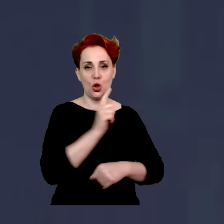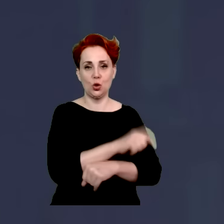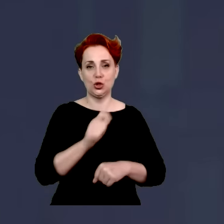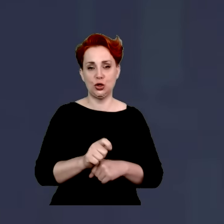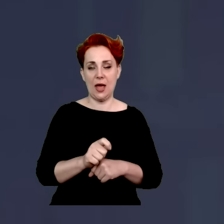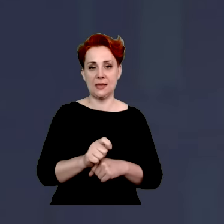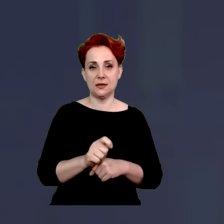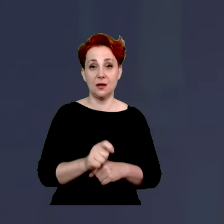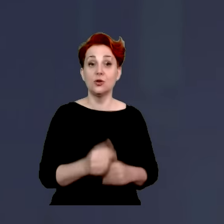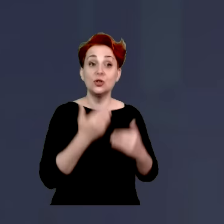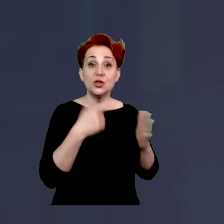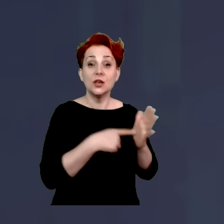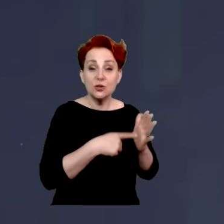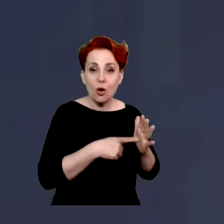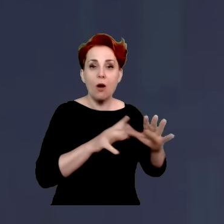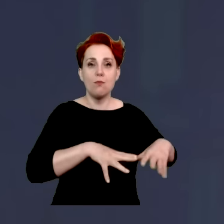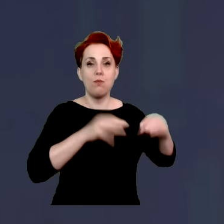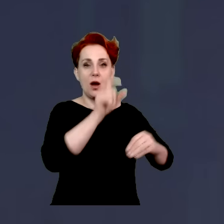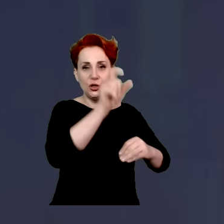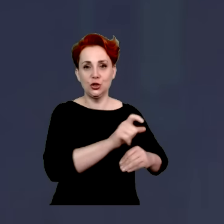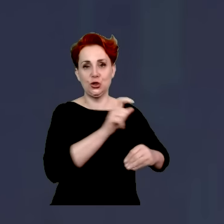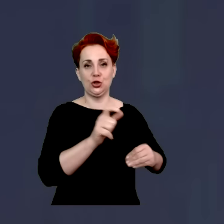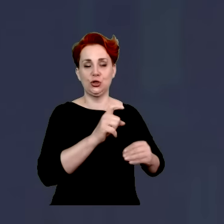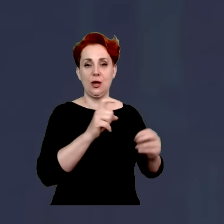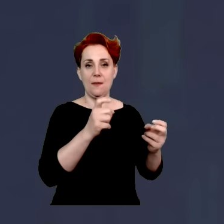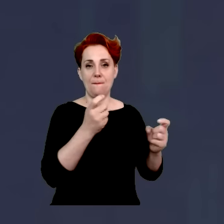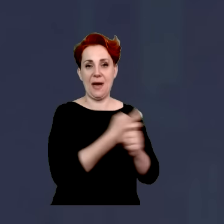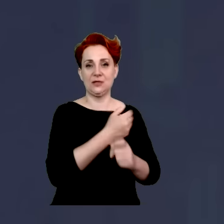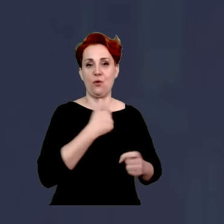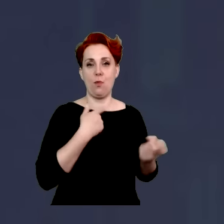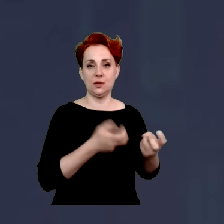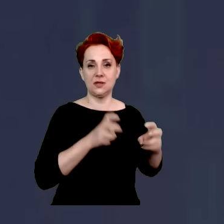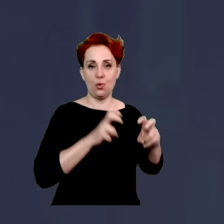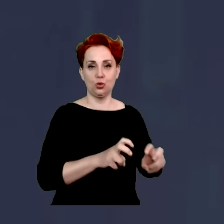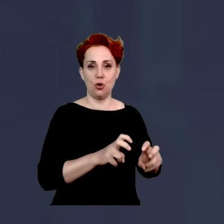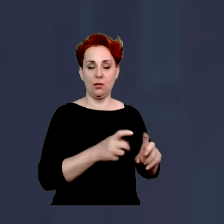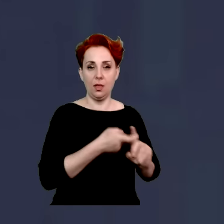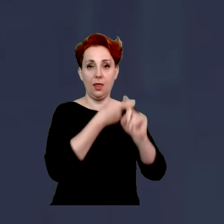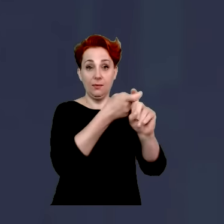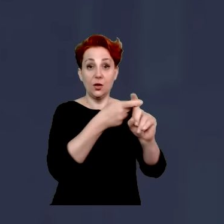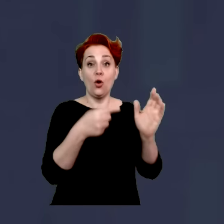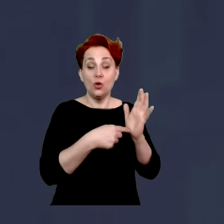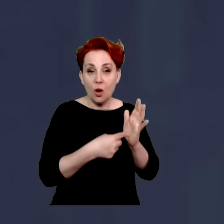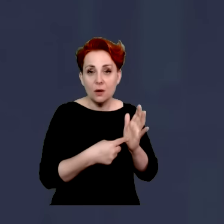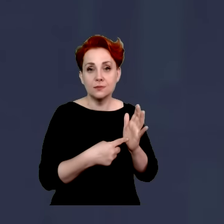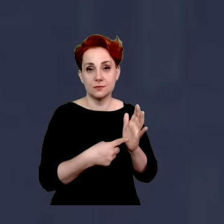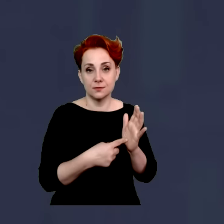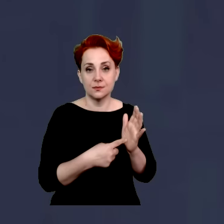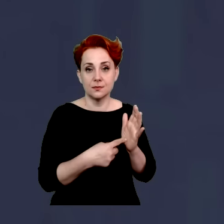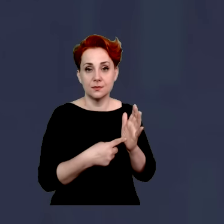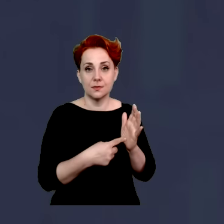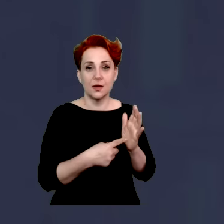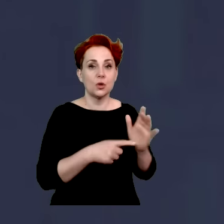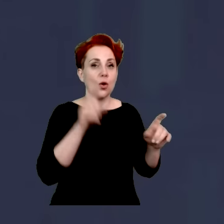państwowość rozpoczyna się od krzyża, od krzyża, który się tutaj pojawił. W ramach tej mądrości mieszka nie z kierunku